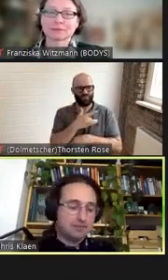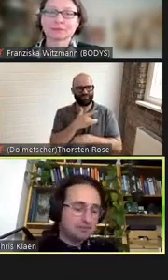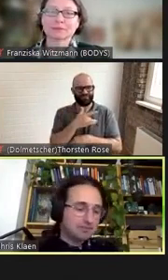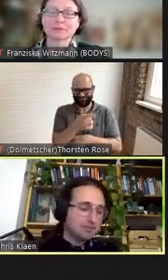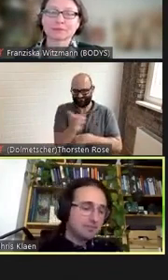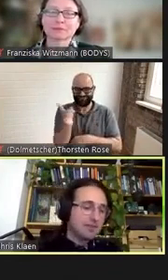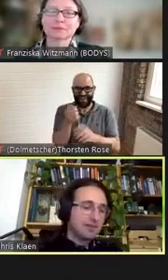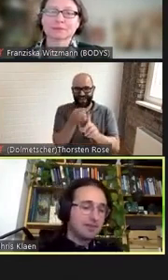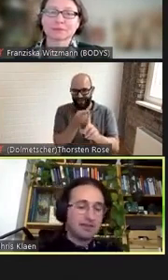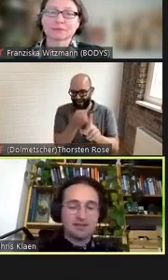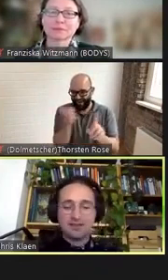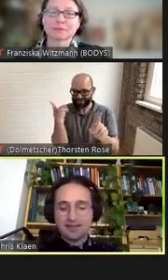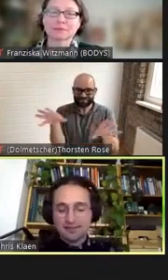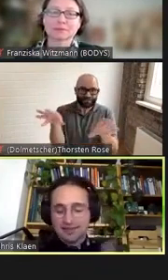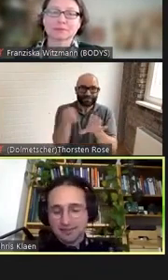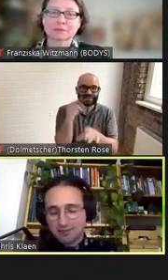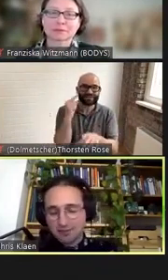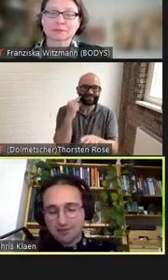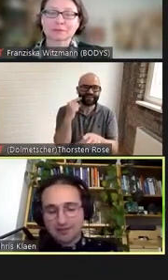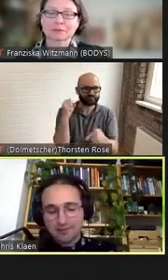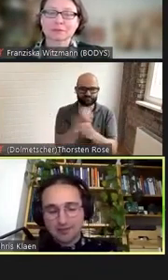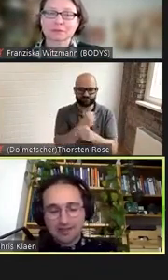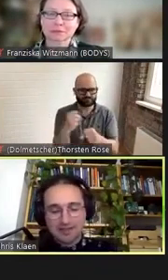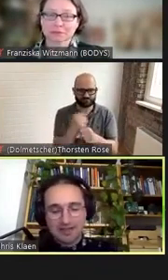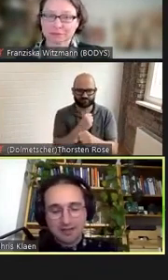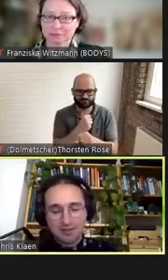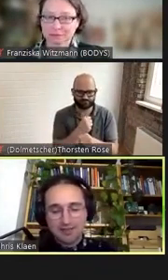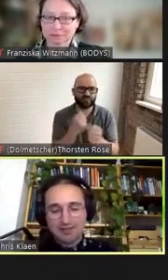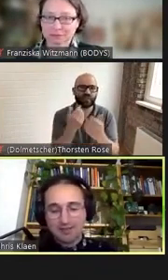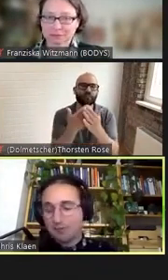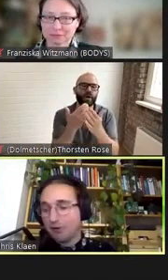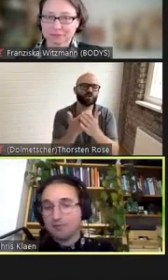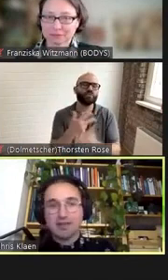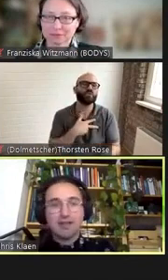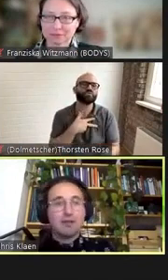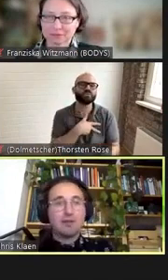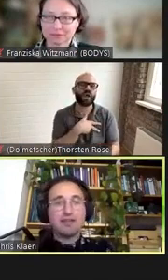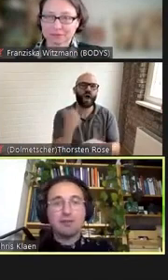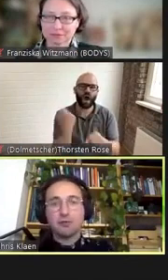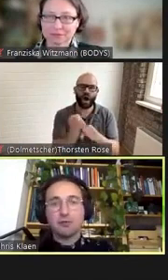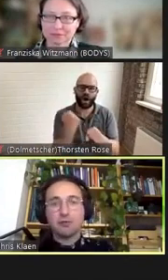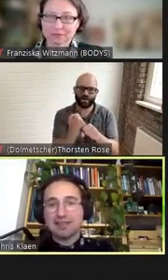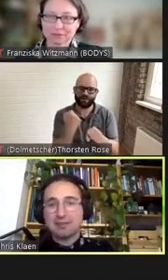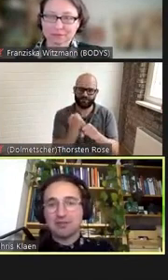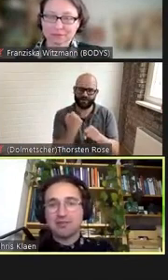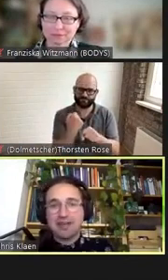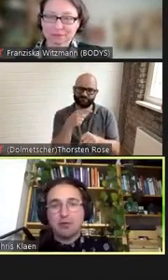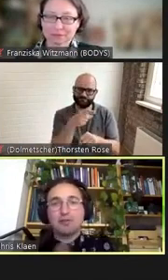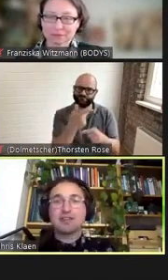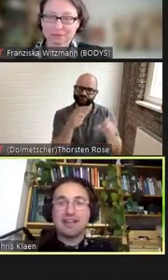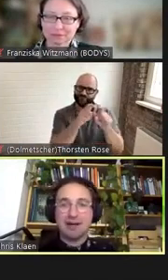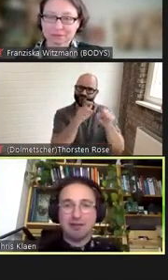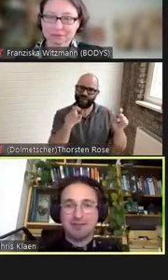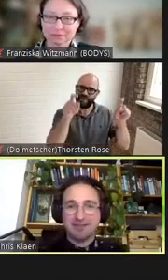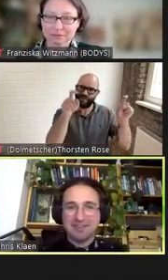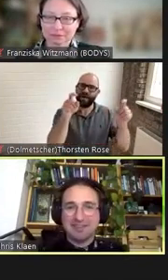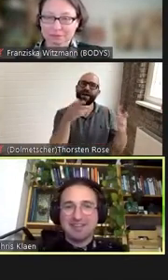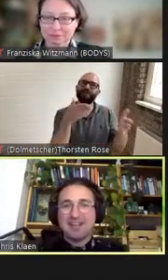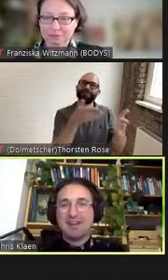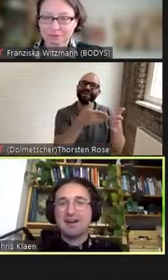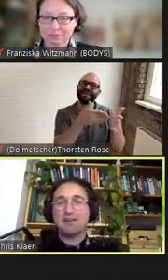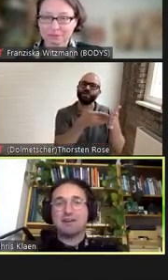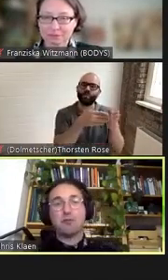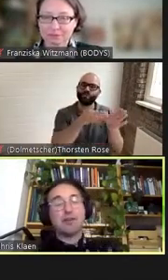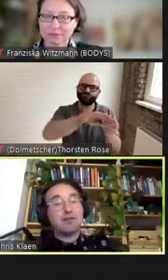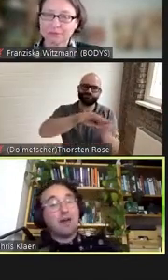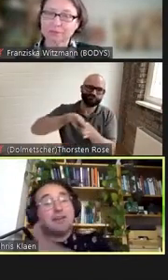kann. Denken Sie daran, wie jetzt zum Beispiel in der sozialen Arbeit dann eben oft Behinderung als Thema schon wieder ausgeklammert wird,